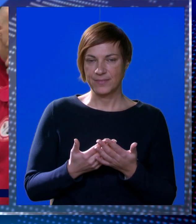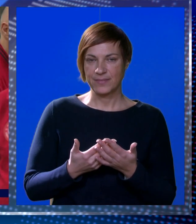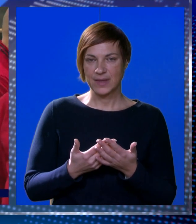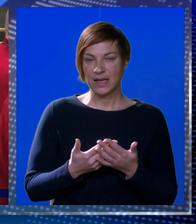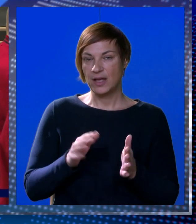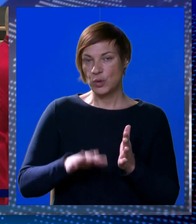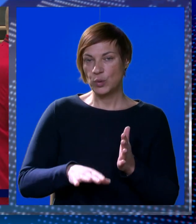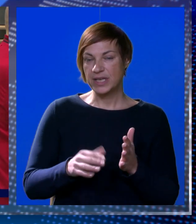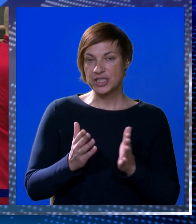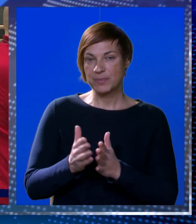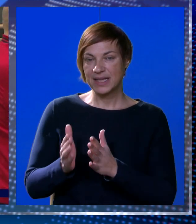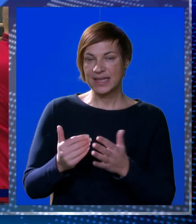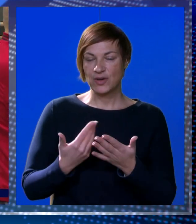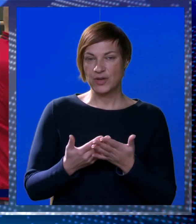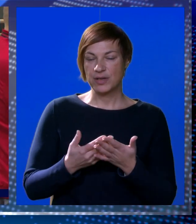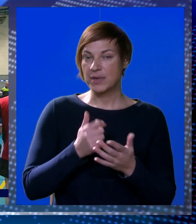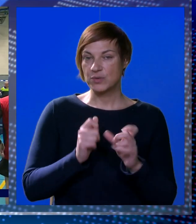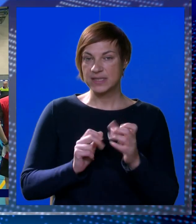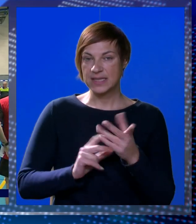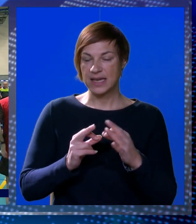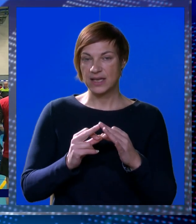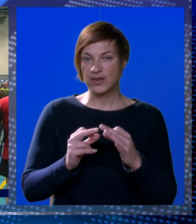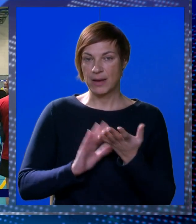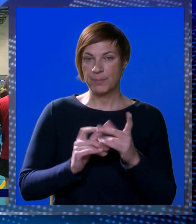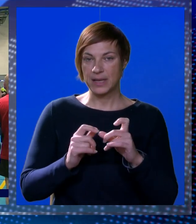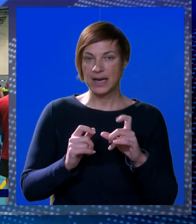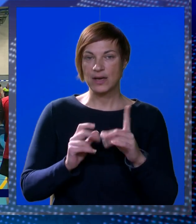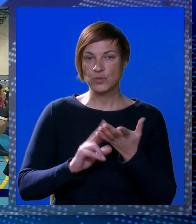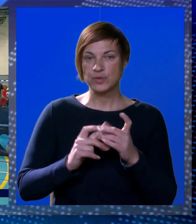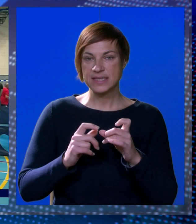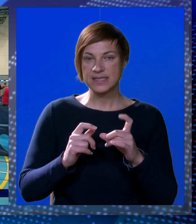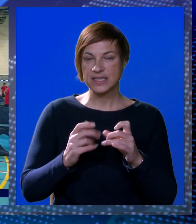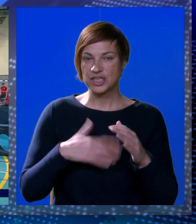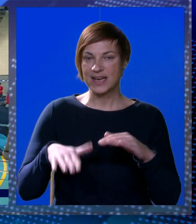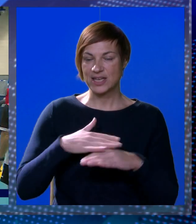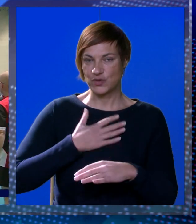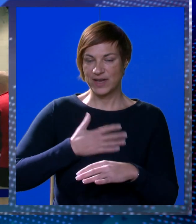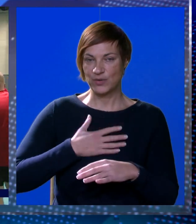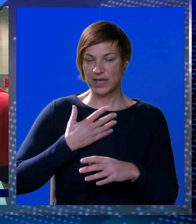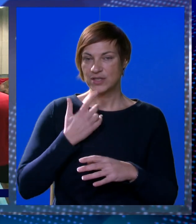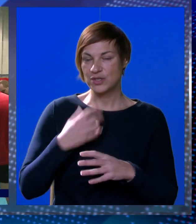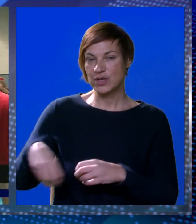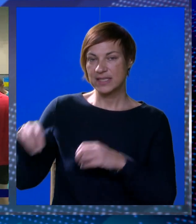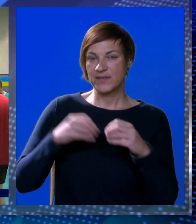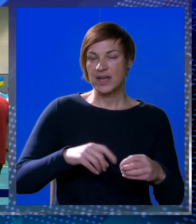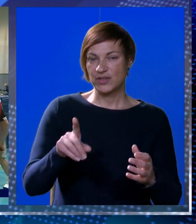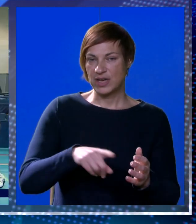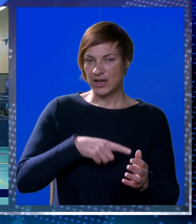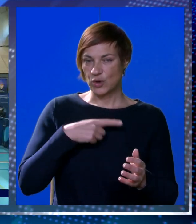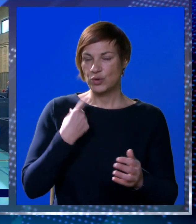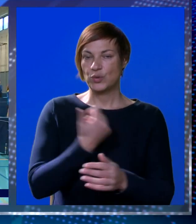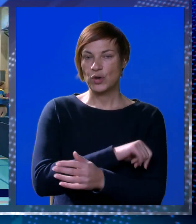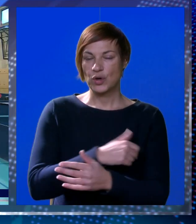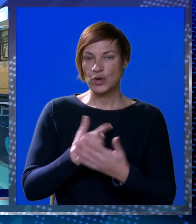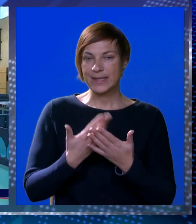A u nižnim kategorijama, to jest u seniorima, Maru Mileusnić, znači na našu veliku radost koji se vratio nakon dugog